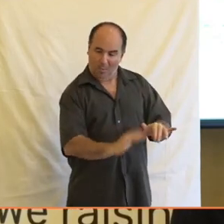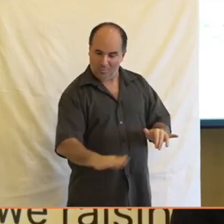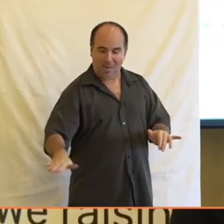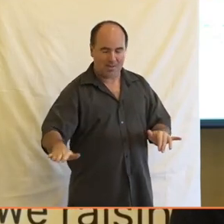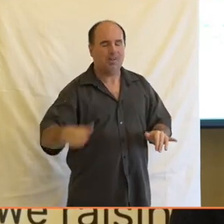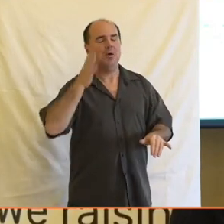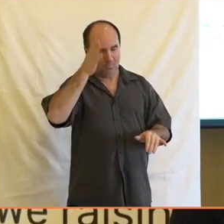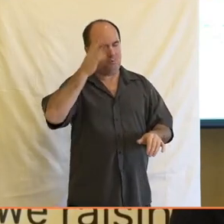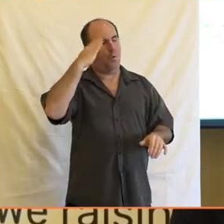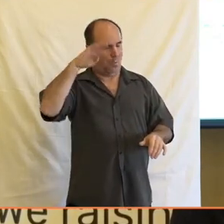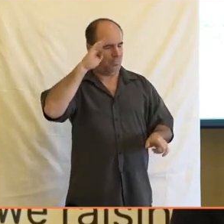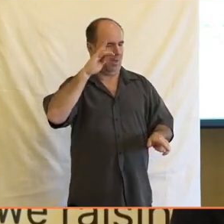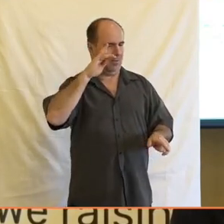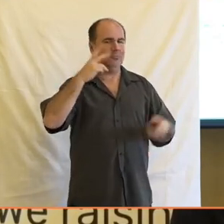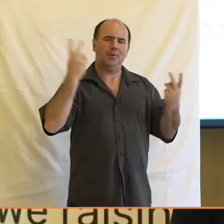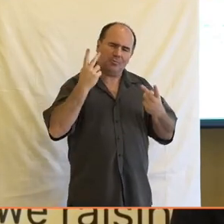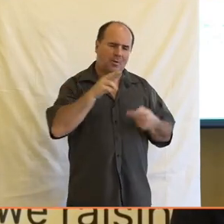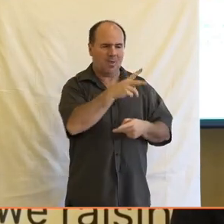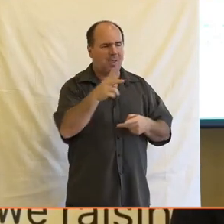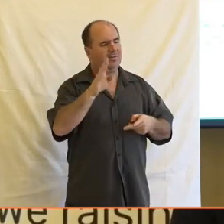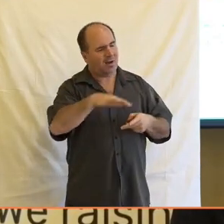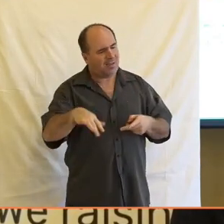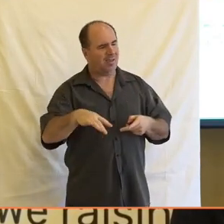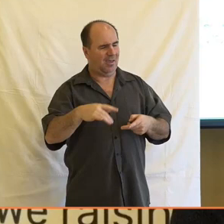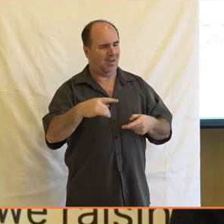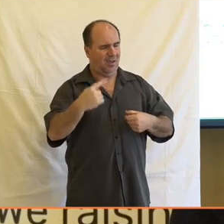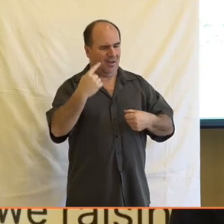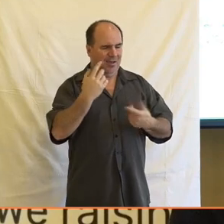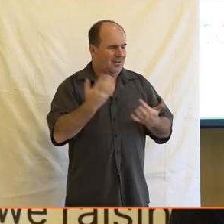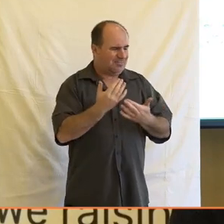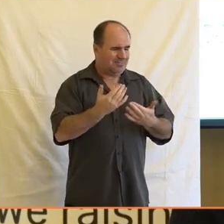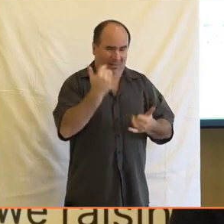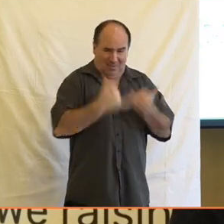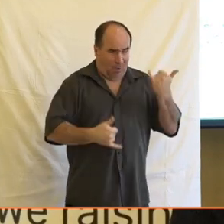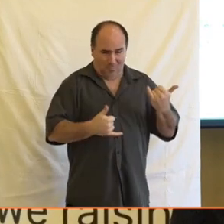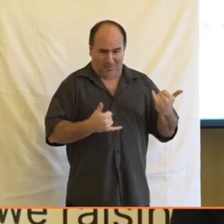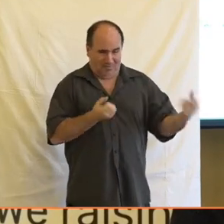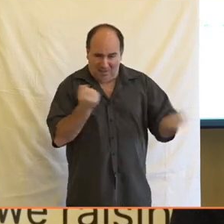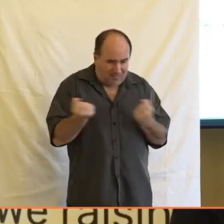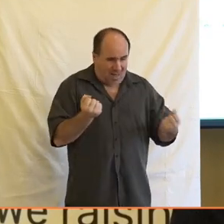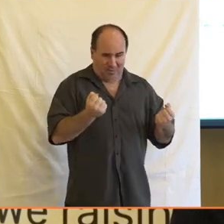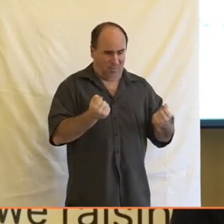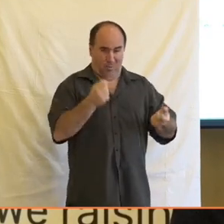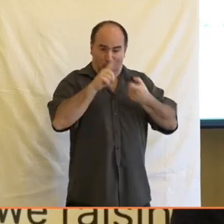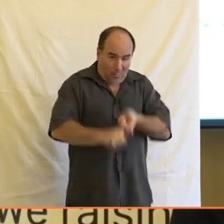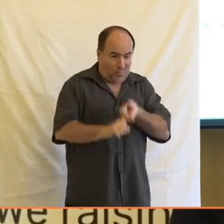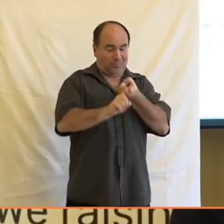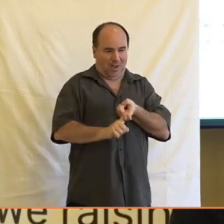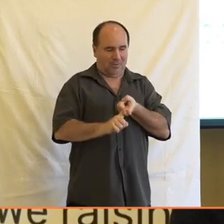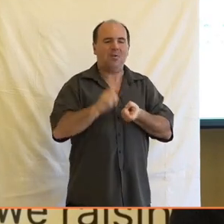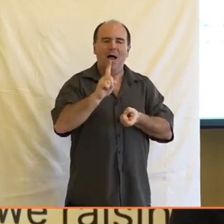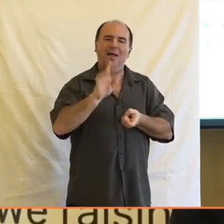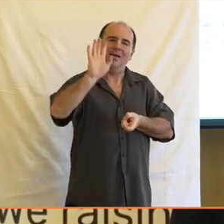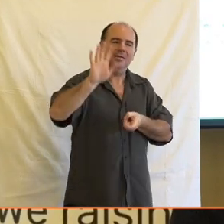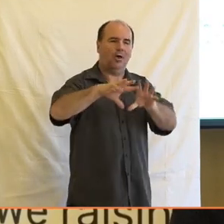dětí, kterým to ubližuje, ale obecně to je spojené s tím, že jejich rodiče to taky nezvládají a v celé té rodině. Je problém jako veliký s tím, jak